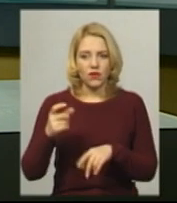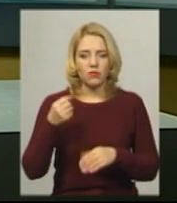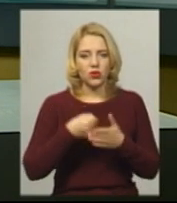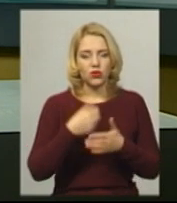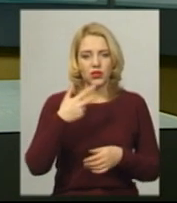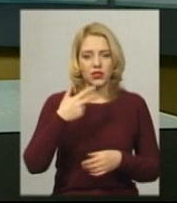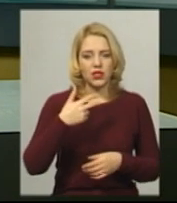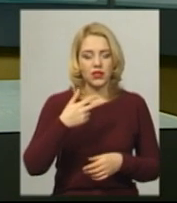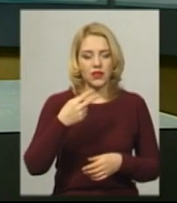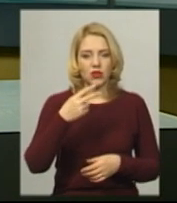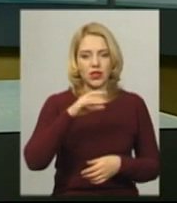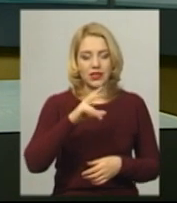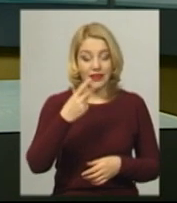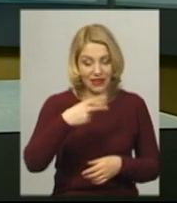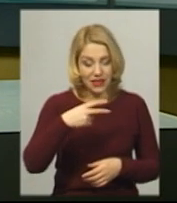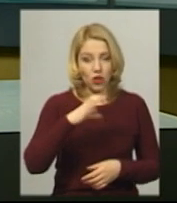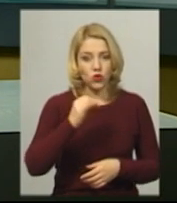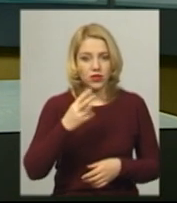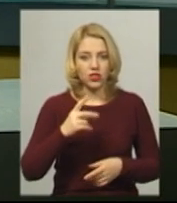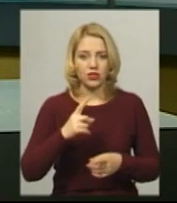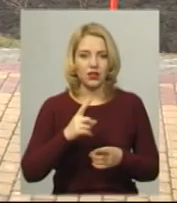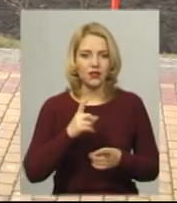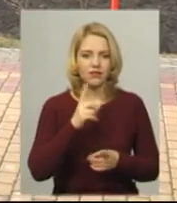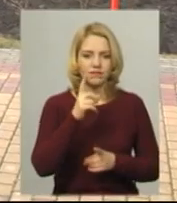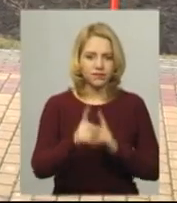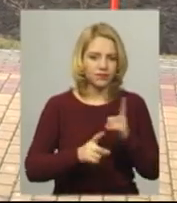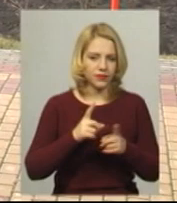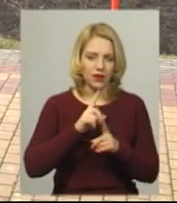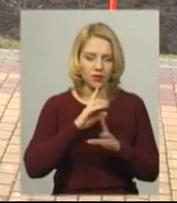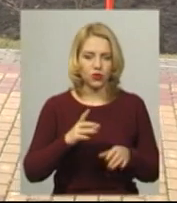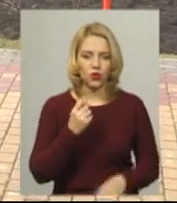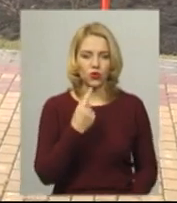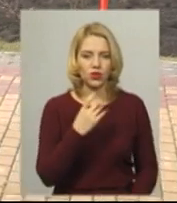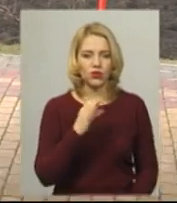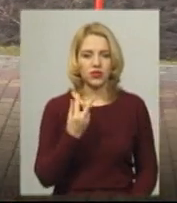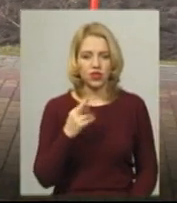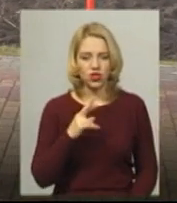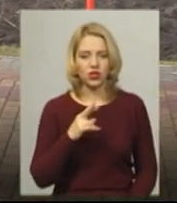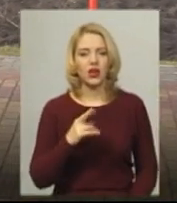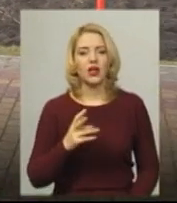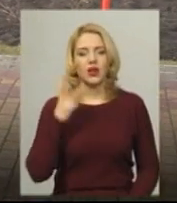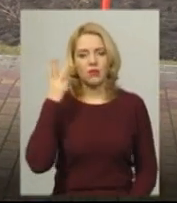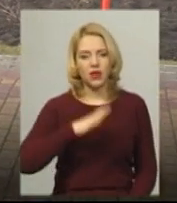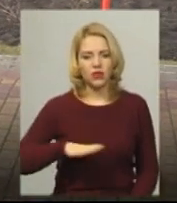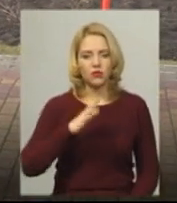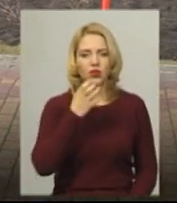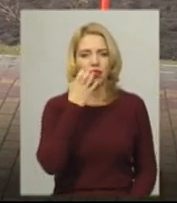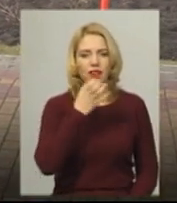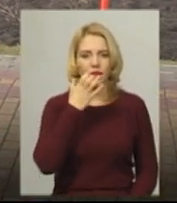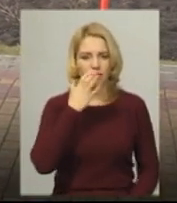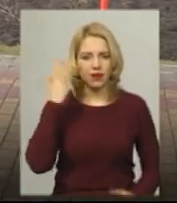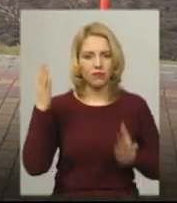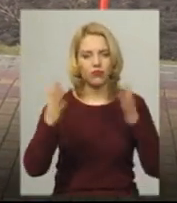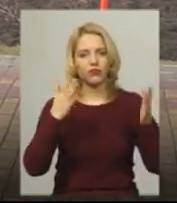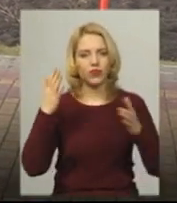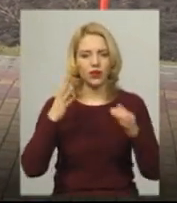січня різких погодних змін не очікується. 11 січня погоду Хмельниччини формуватимуть атлантичні повітряні маси.